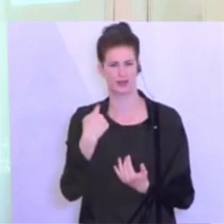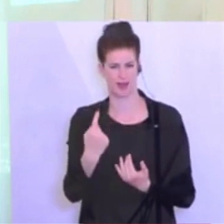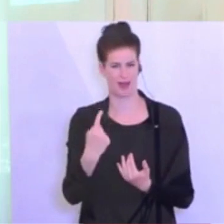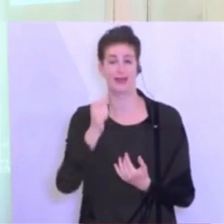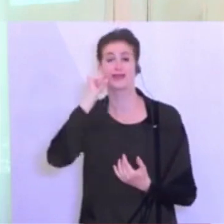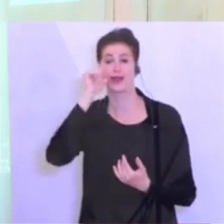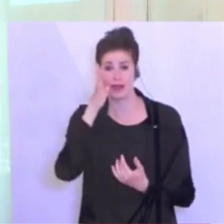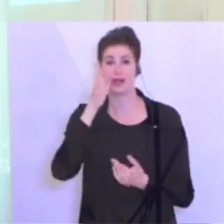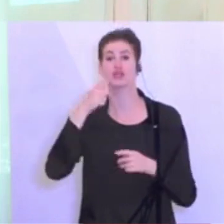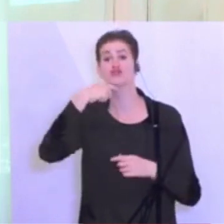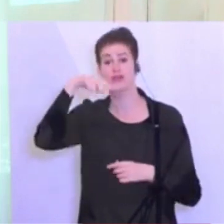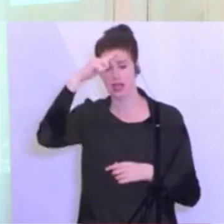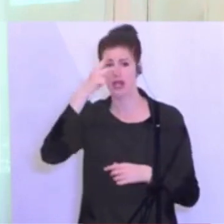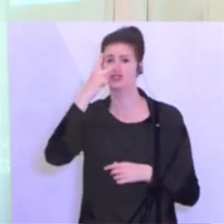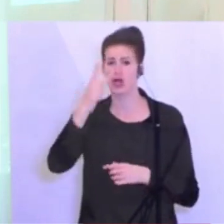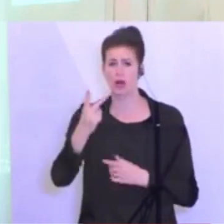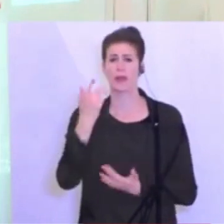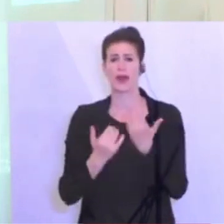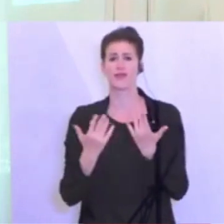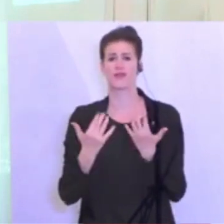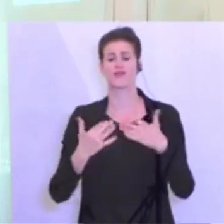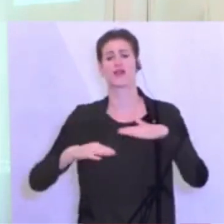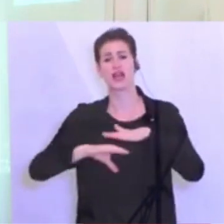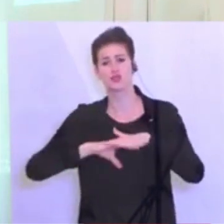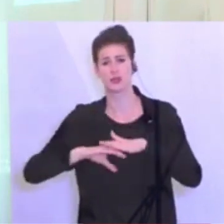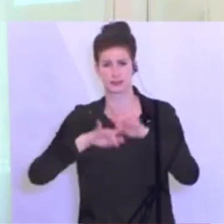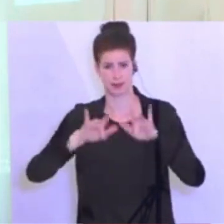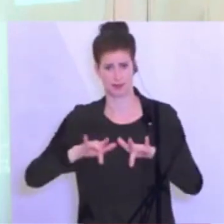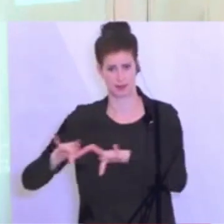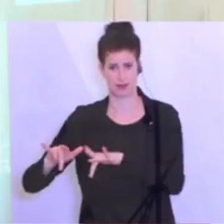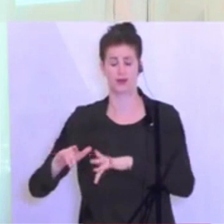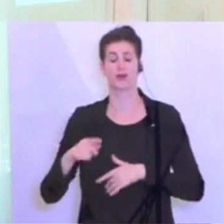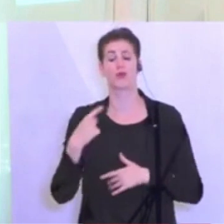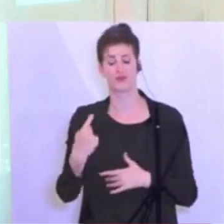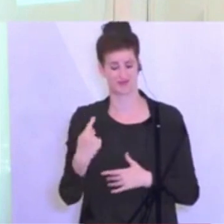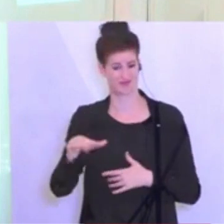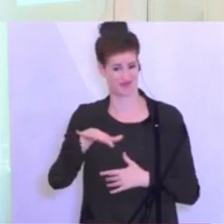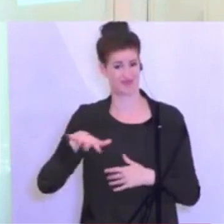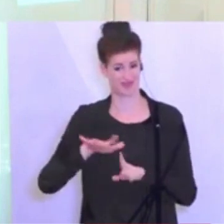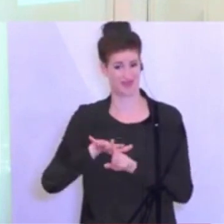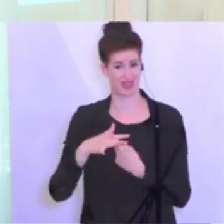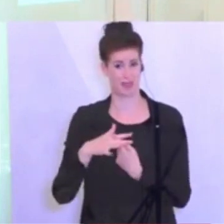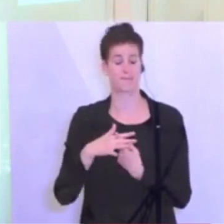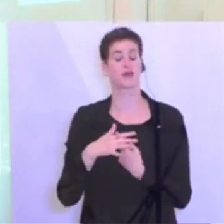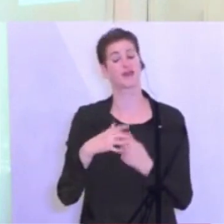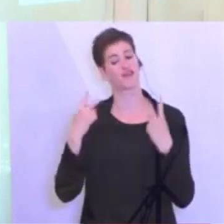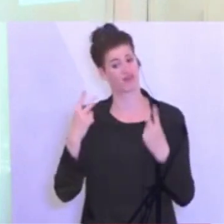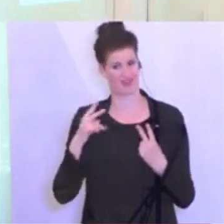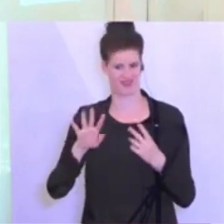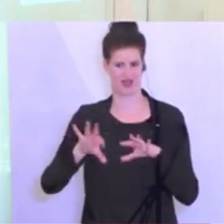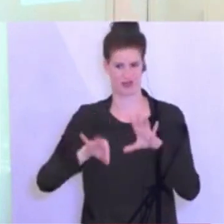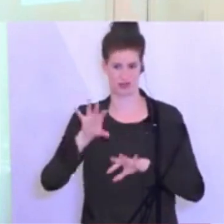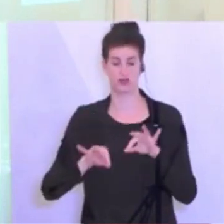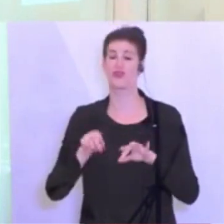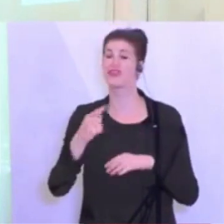tagtäglich durchführen, berechnet haben, dass bei ihrer Modellierung und laut ihrer Modellierung das entscheidende der frühe